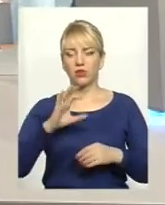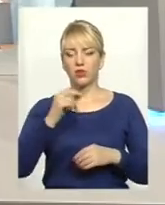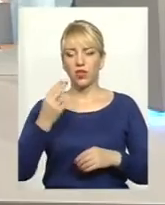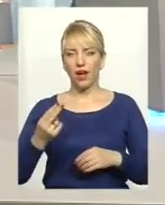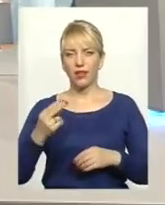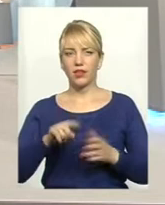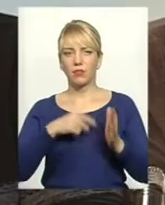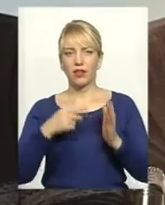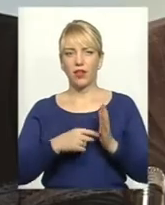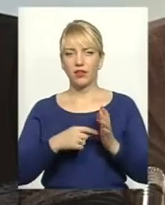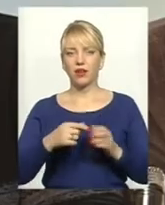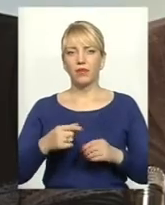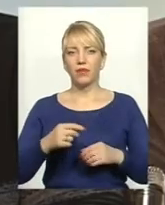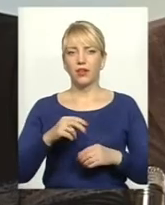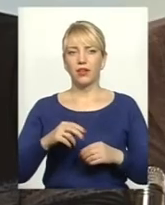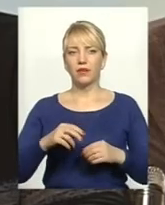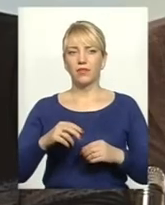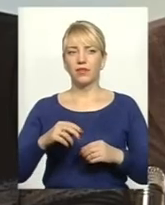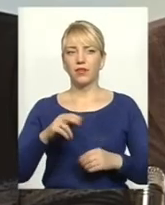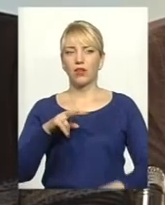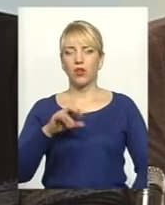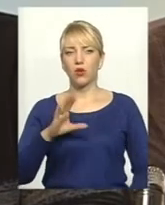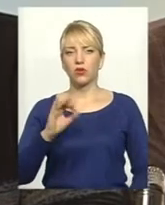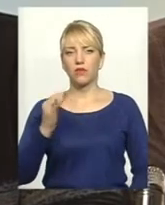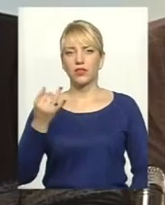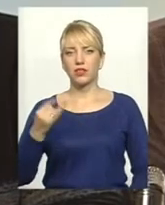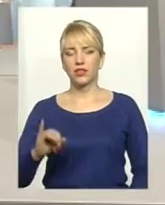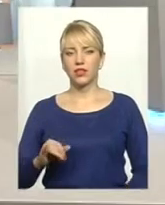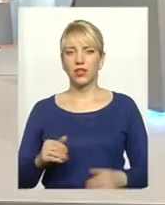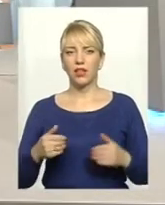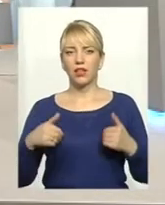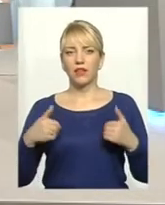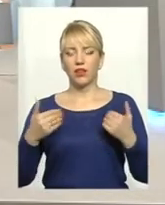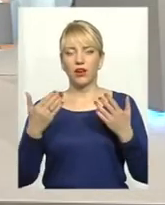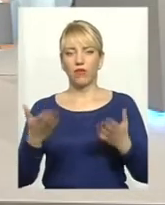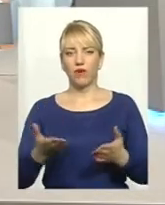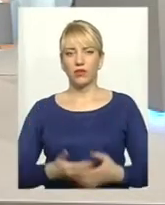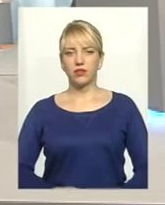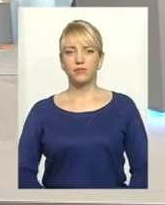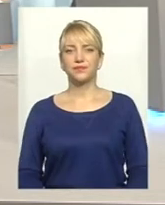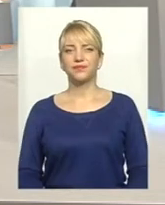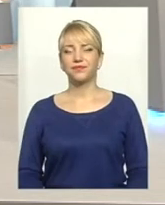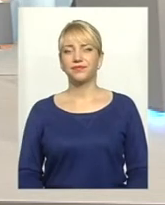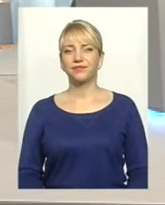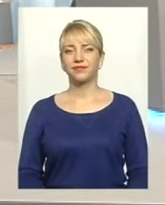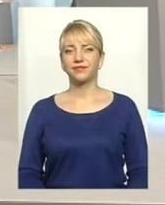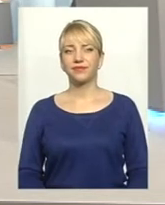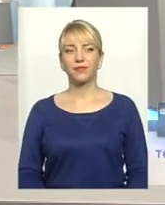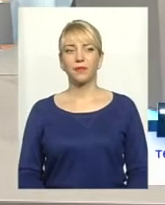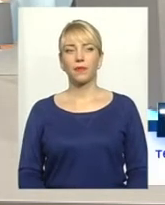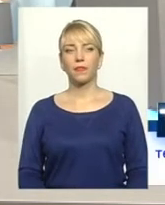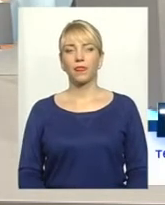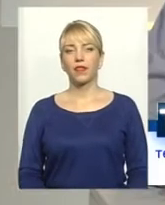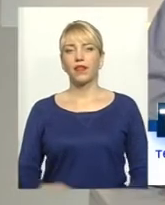науково-виробничої агрофірми Пролина-Поділля Валентин Лосовський. Вітаю вас, шановні експерти. Доброго дня. І вас